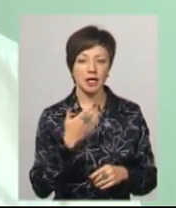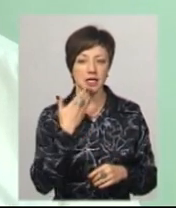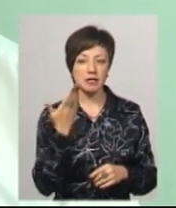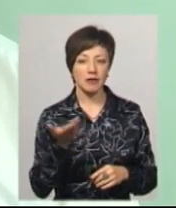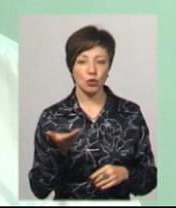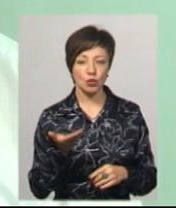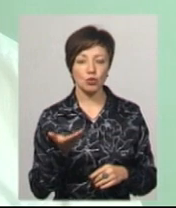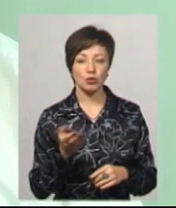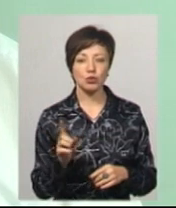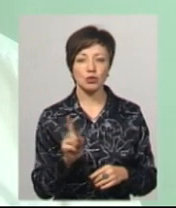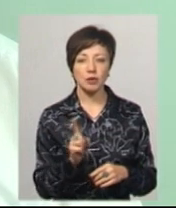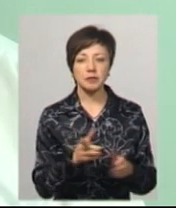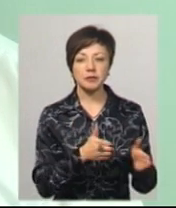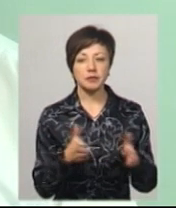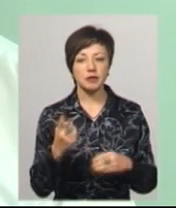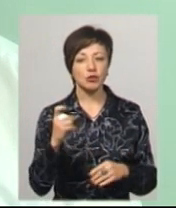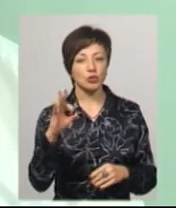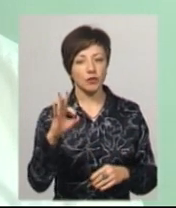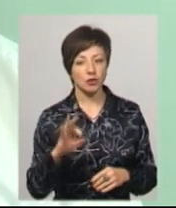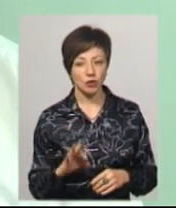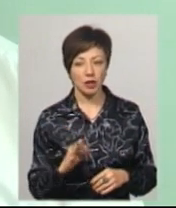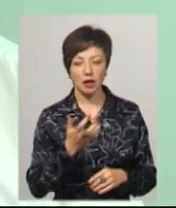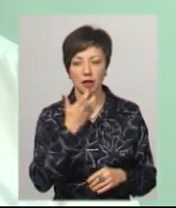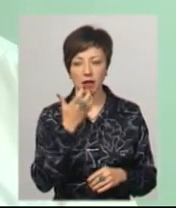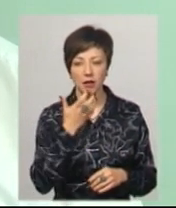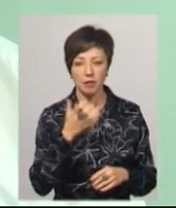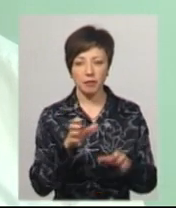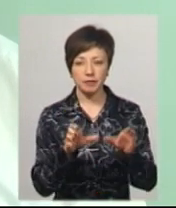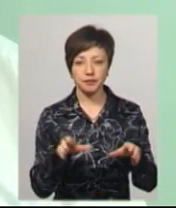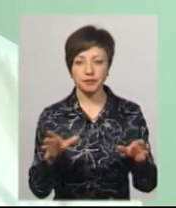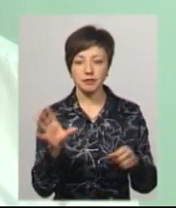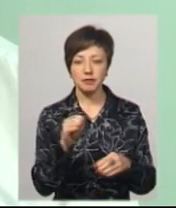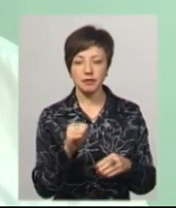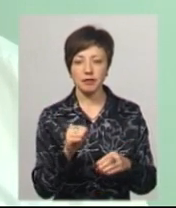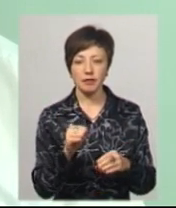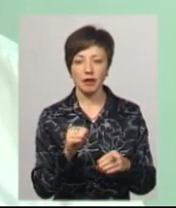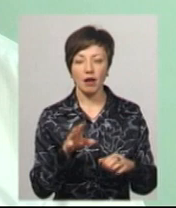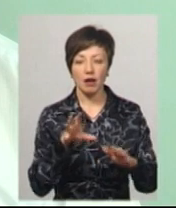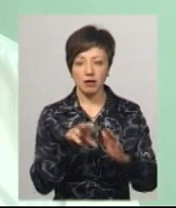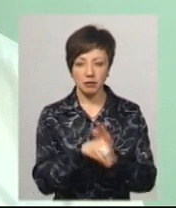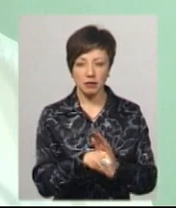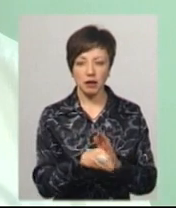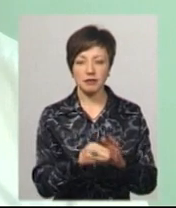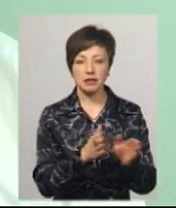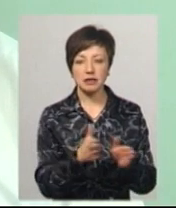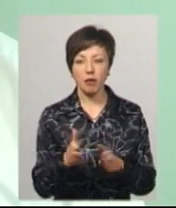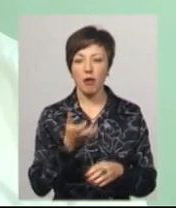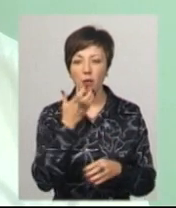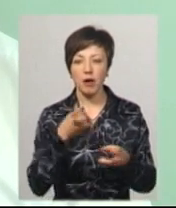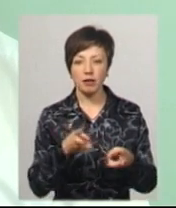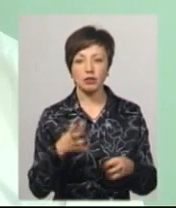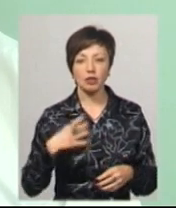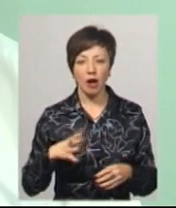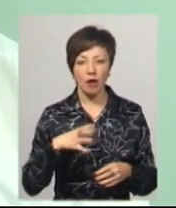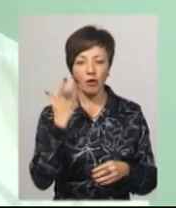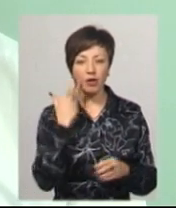підготовлені на 100%. Відповідно, теплоносій вже закачений в системи опалення і чекаємо вже,